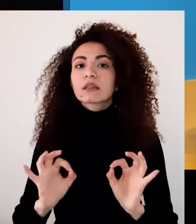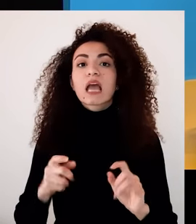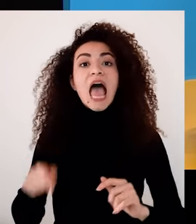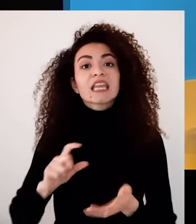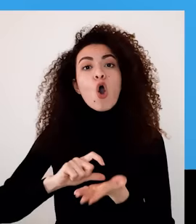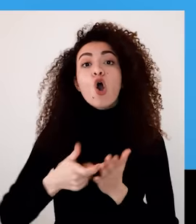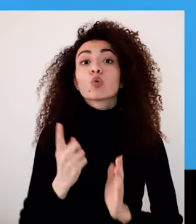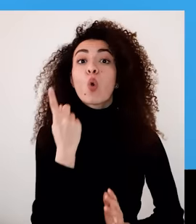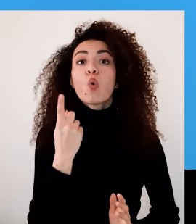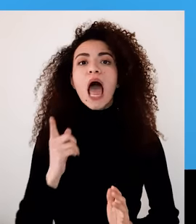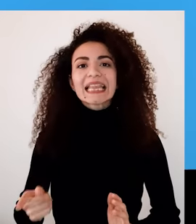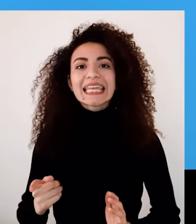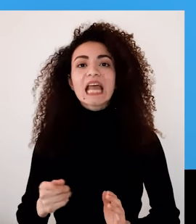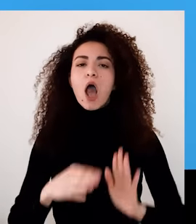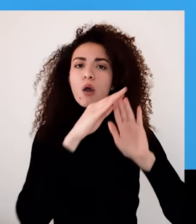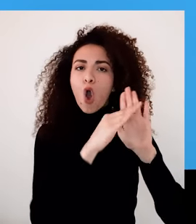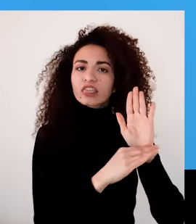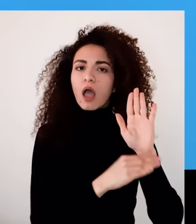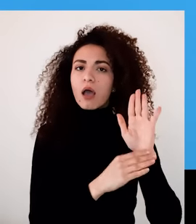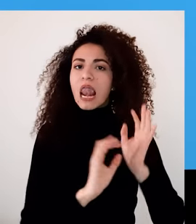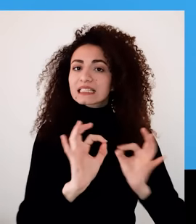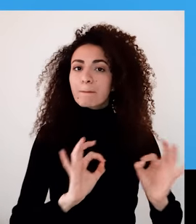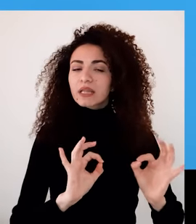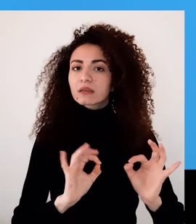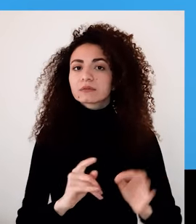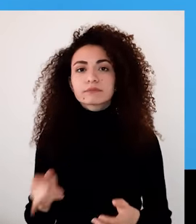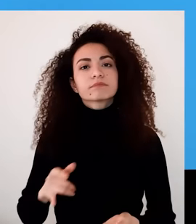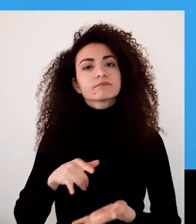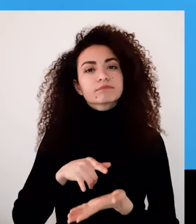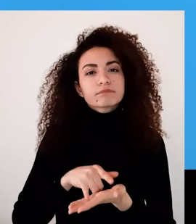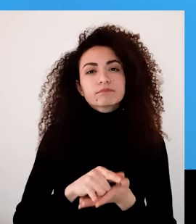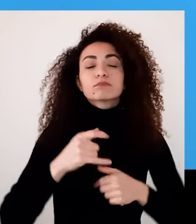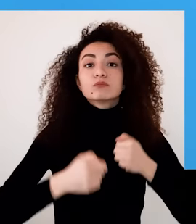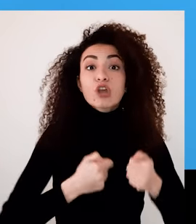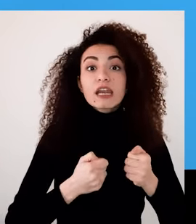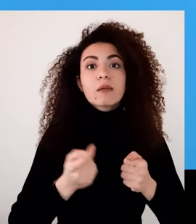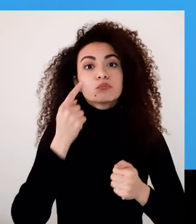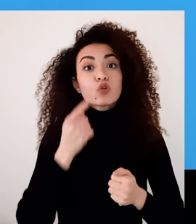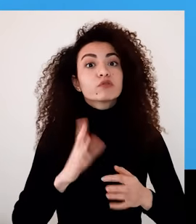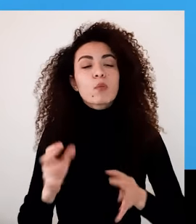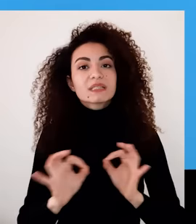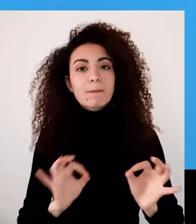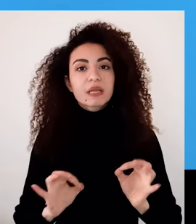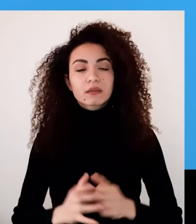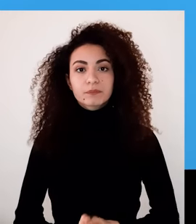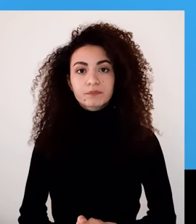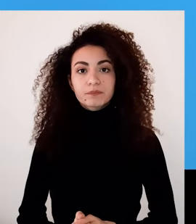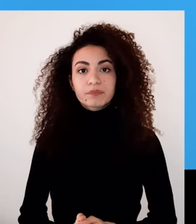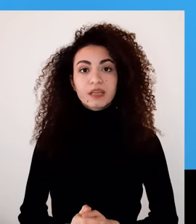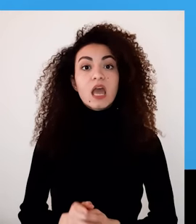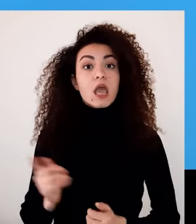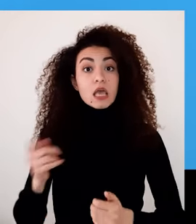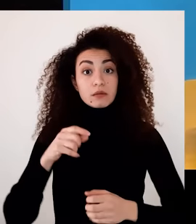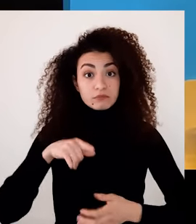بتتمنى بالفعل؟ وكانت هاي أولى الاستراتيجيات اللي استخدمتها دينا وحتاجت إلى تطبيق بعض استراتيجيات المناصرة